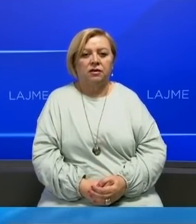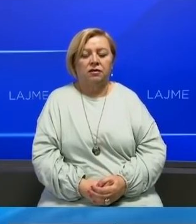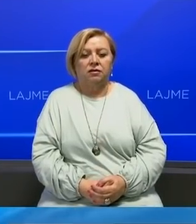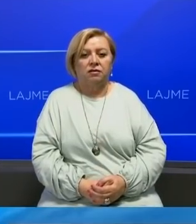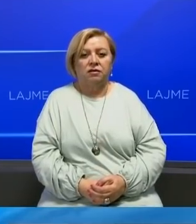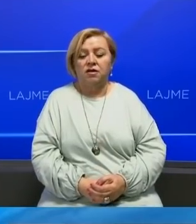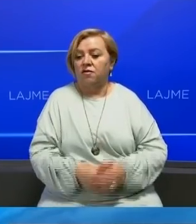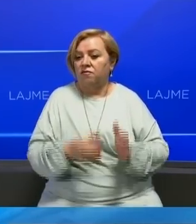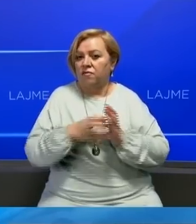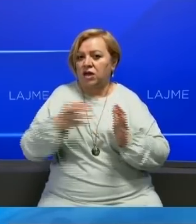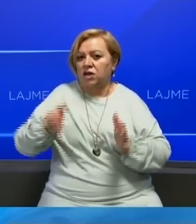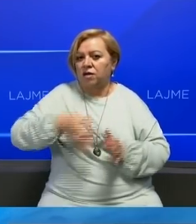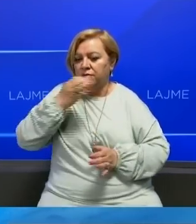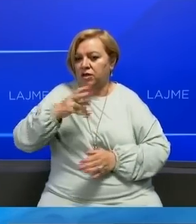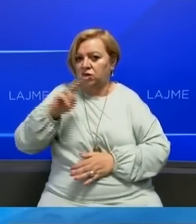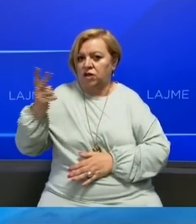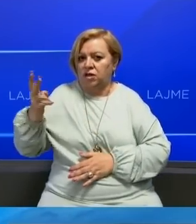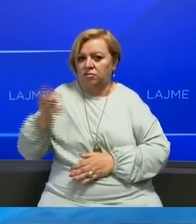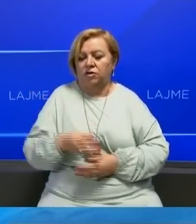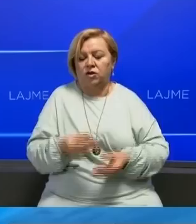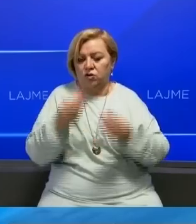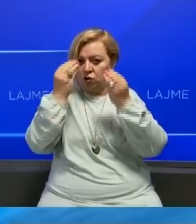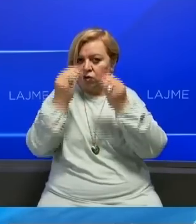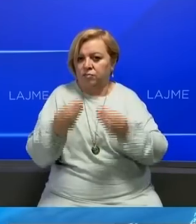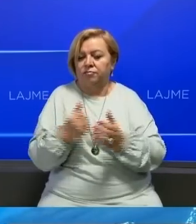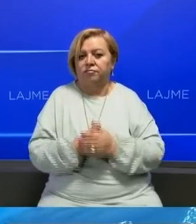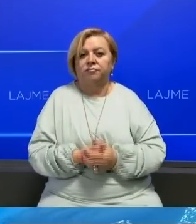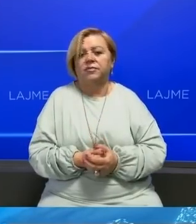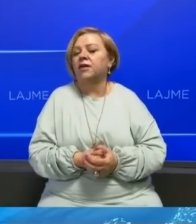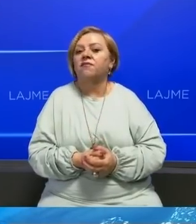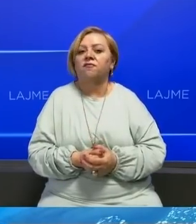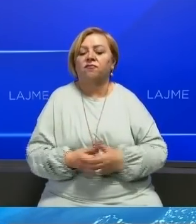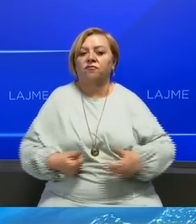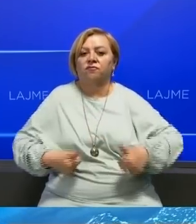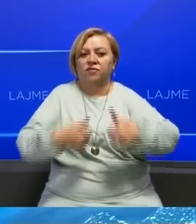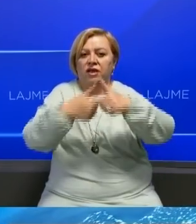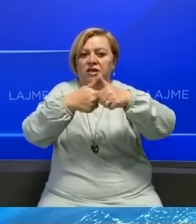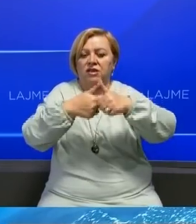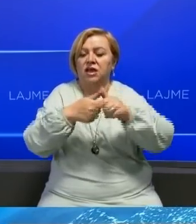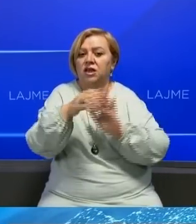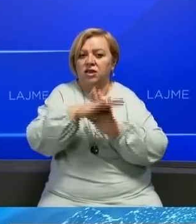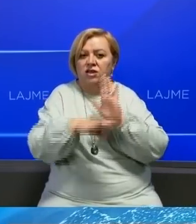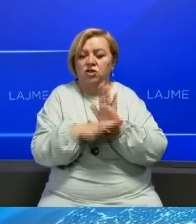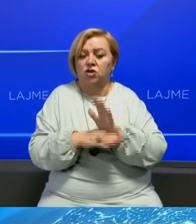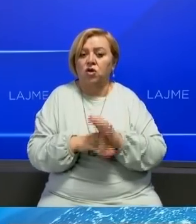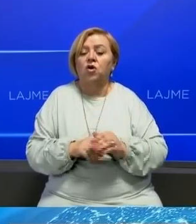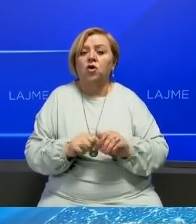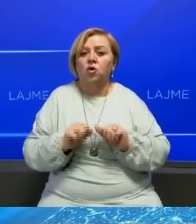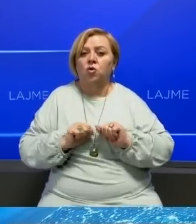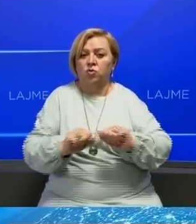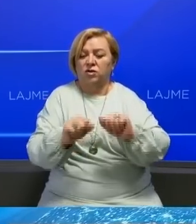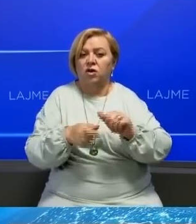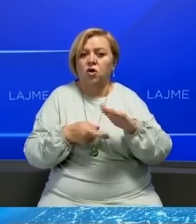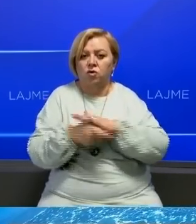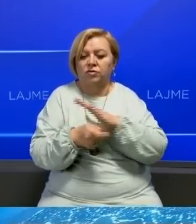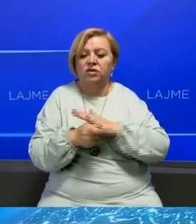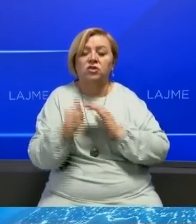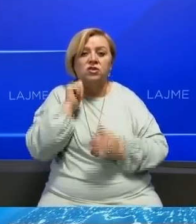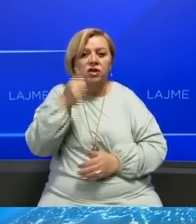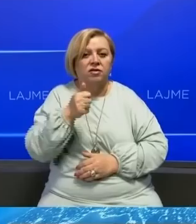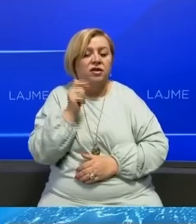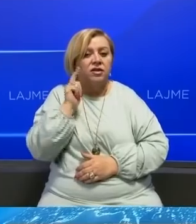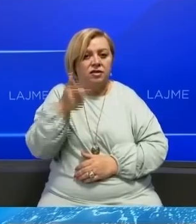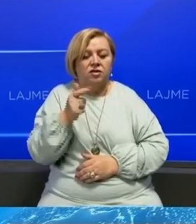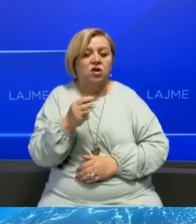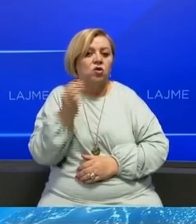Në të vazhdojmë tani me lajmet të tjera të nderuar shikues në kuadrë të finalizimit të pakos e ligjeve kunder korupcionit sot dhe nesër mbahët të